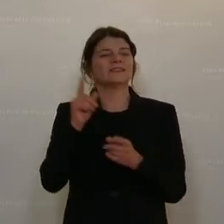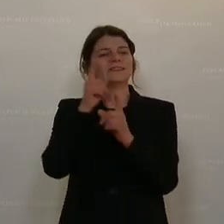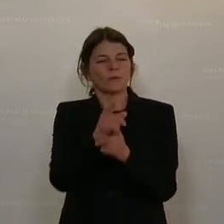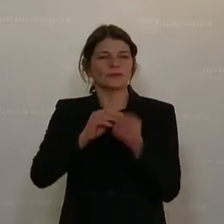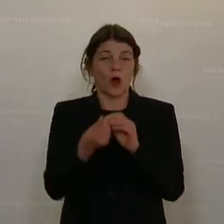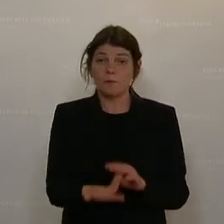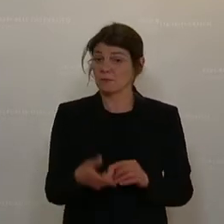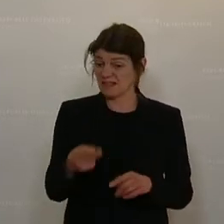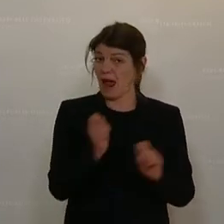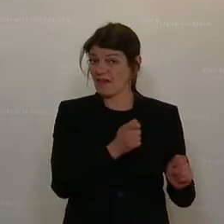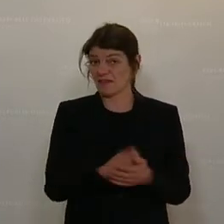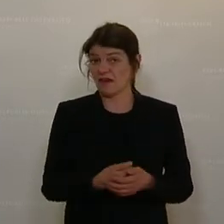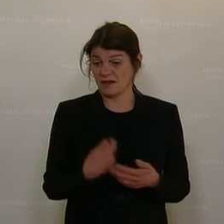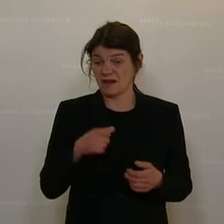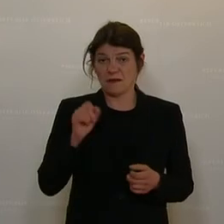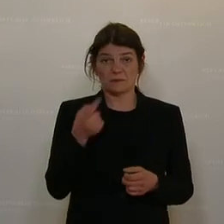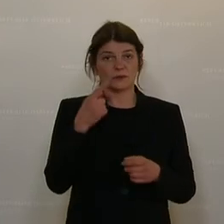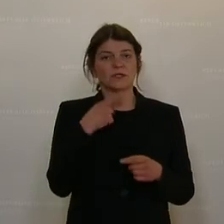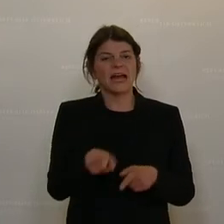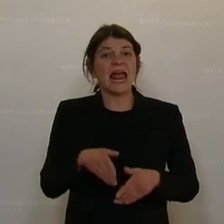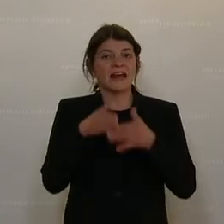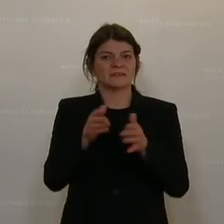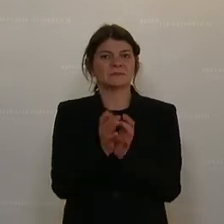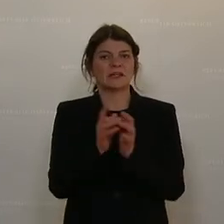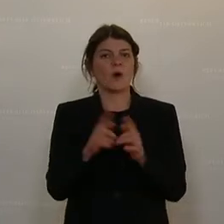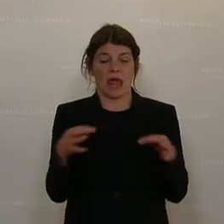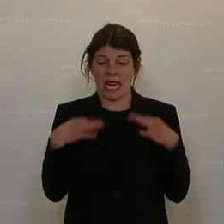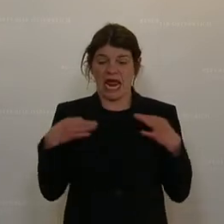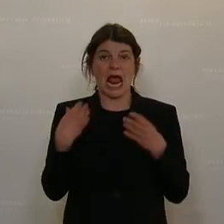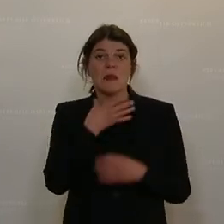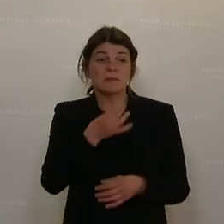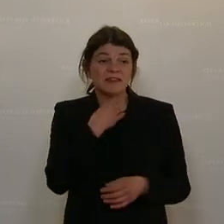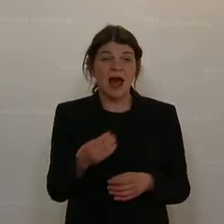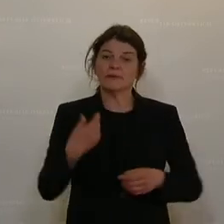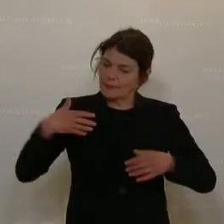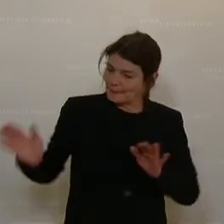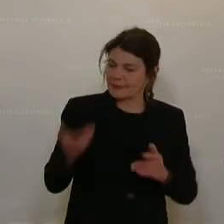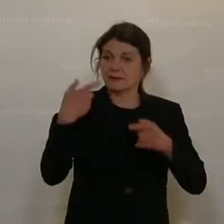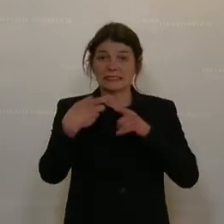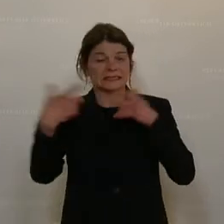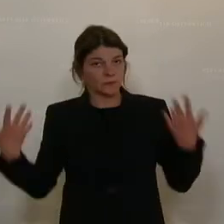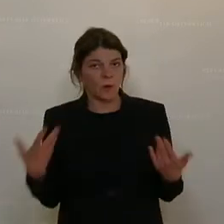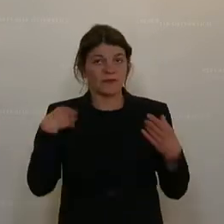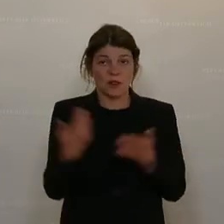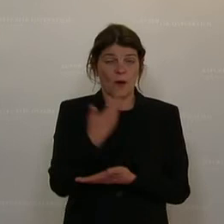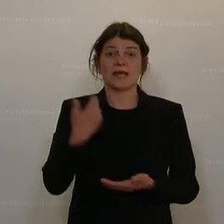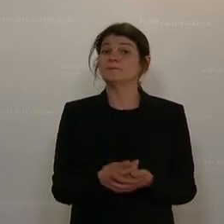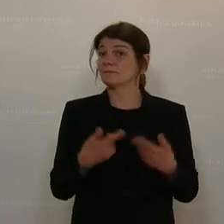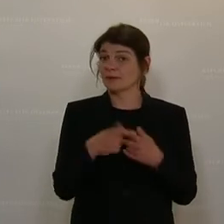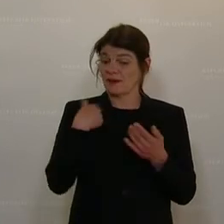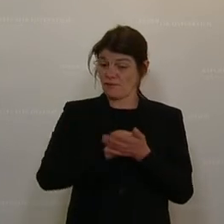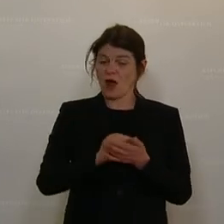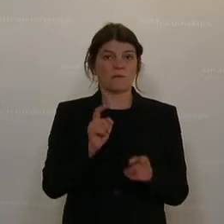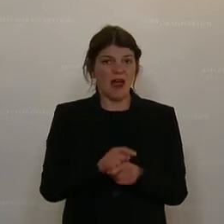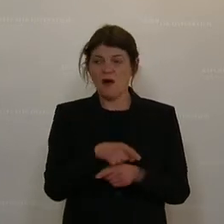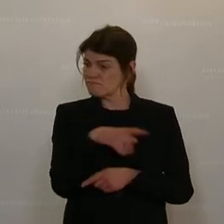Antrag, vor allem den genannten Hilfsmittel und Heilbedarf, wieder einen Schwung in die Debatte reinbekommen. Und ich freue mich auch, dass es über die